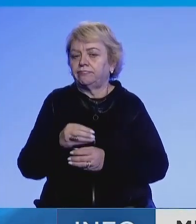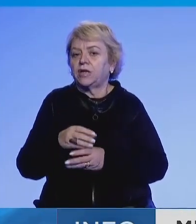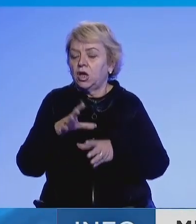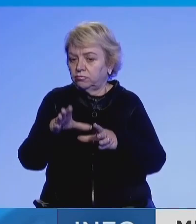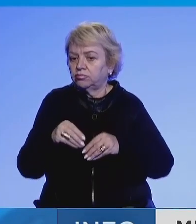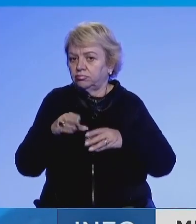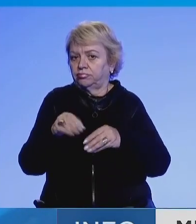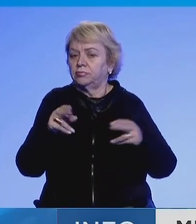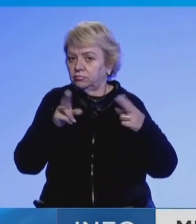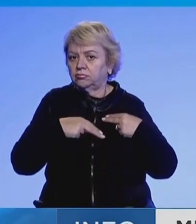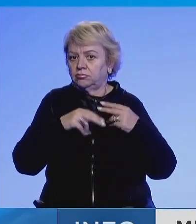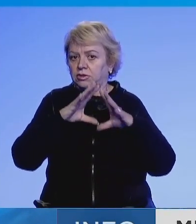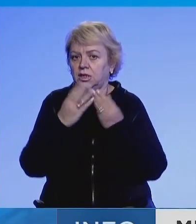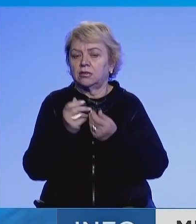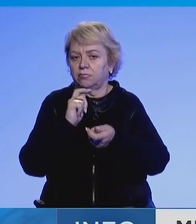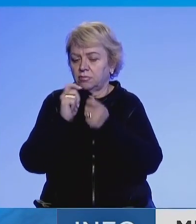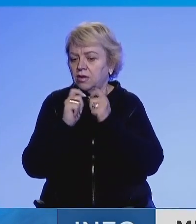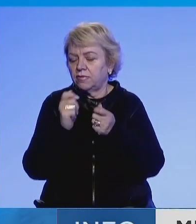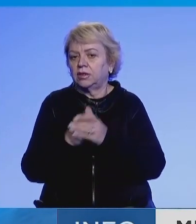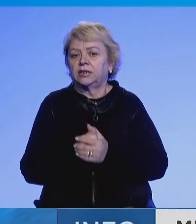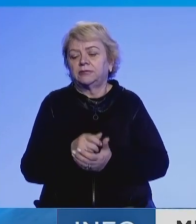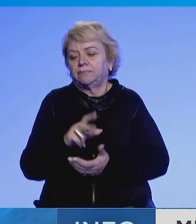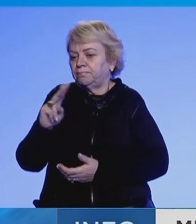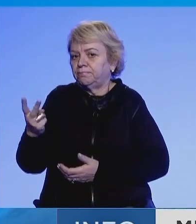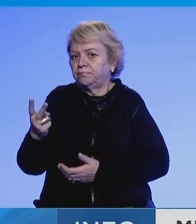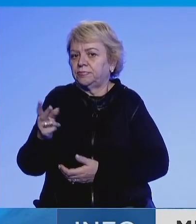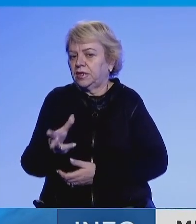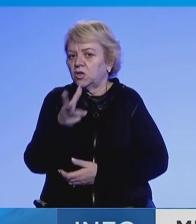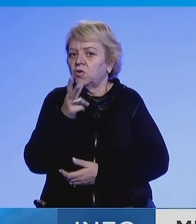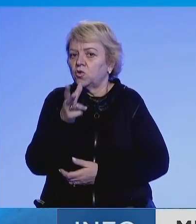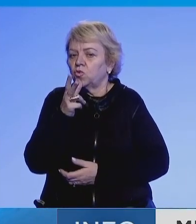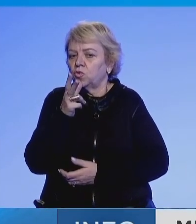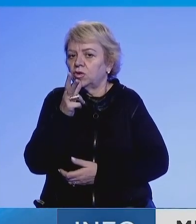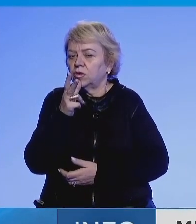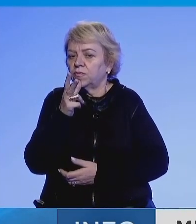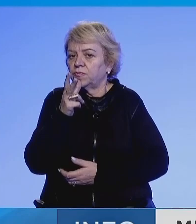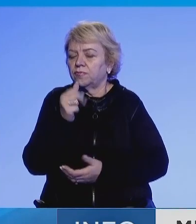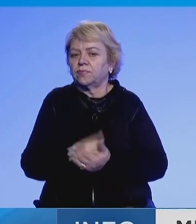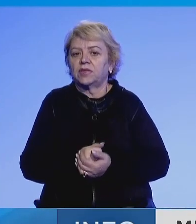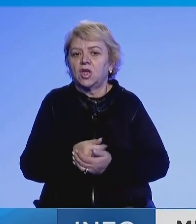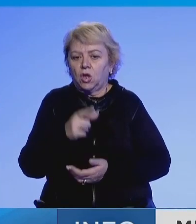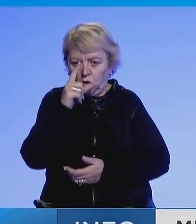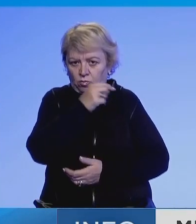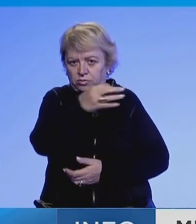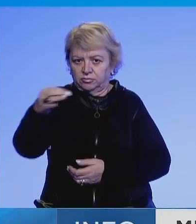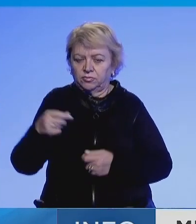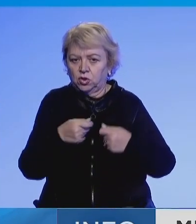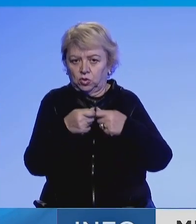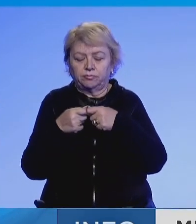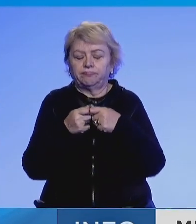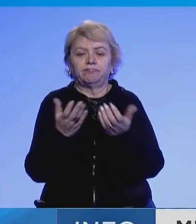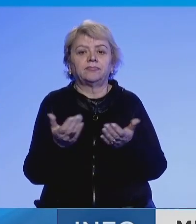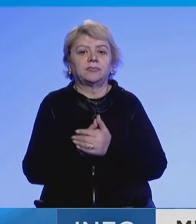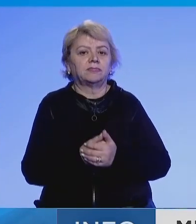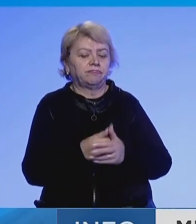të gjitha obligimet nga marveshje të aritura, ndërka që ka kërkuar formimin e asociacionit. Pra